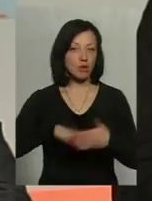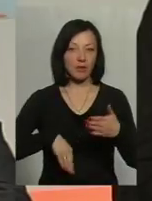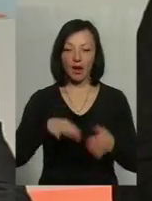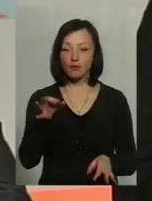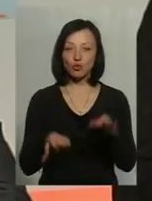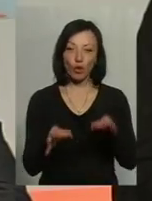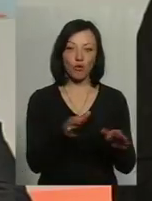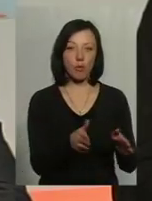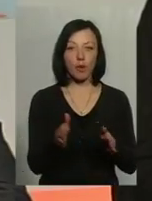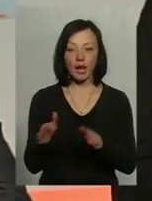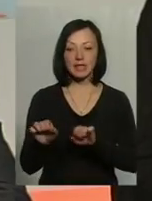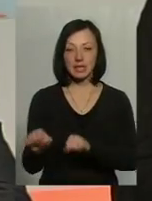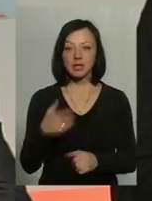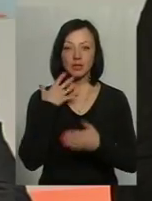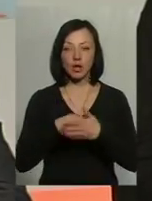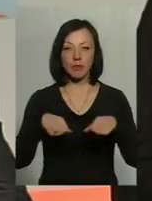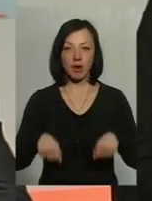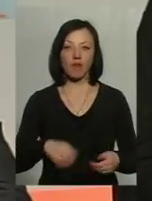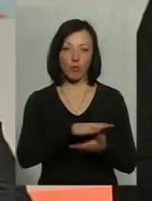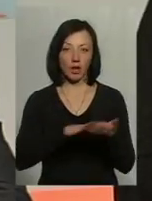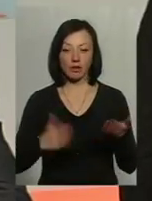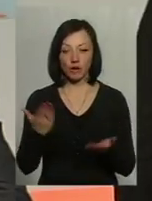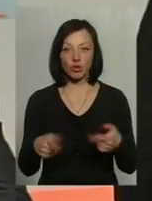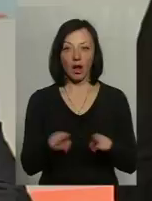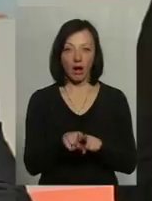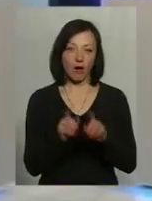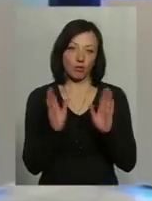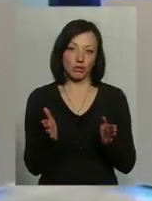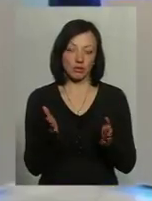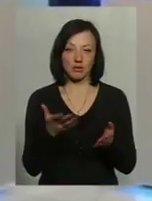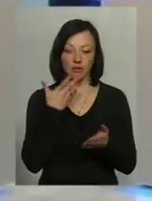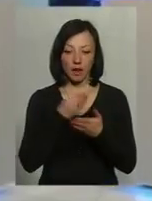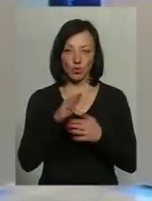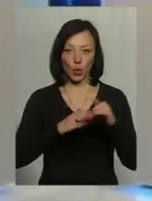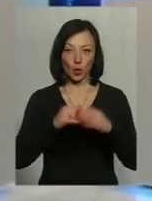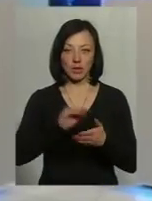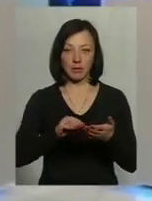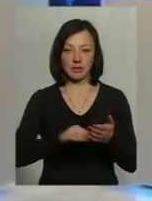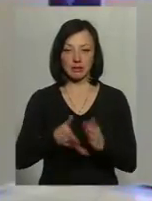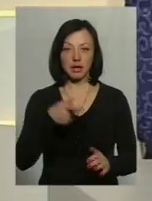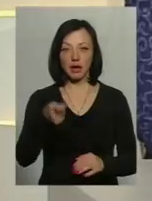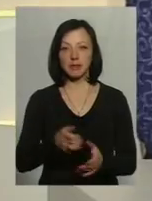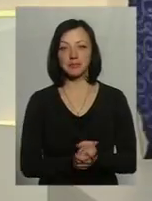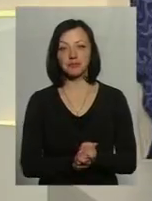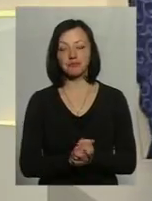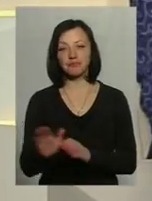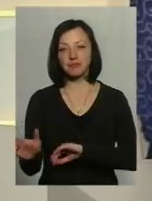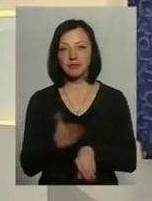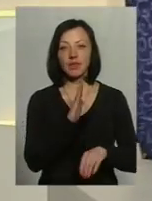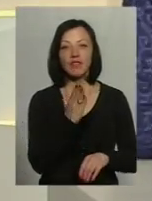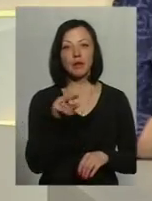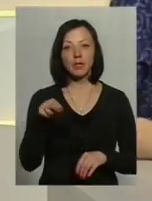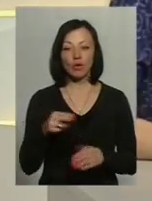судовому порядку захистити своє право в подальшому, якщо буде така власноручно написана заява. Валерій Петрович, власне, в